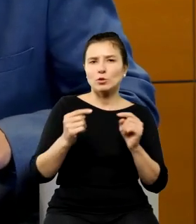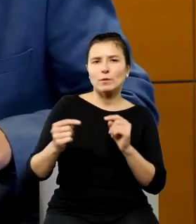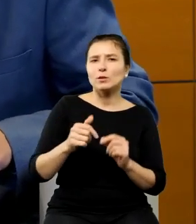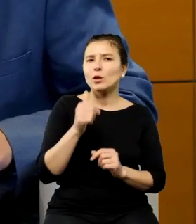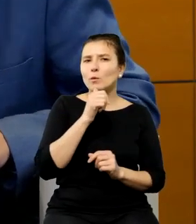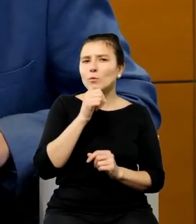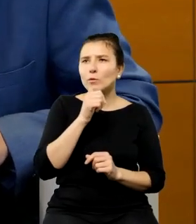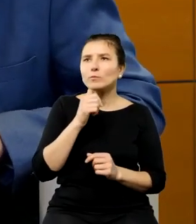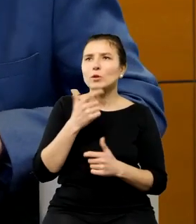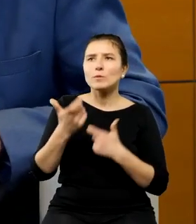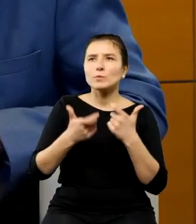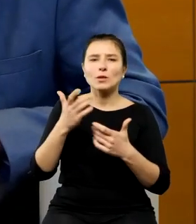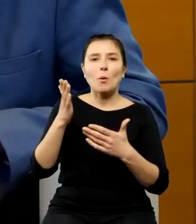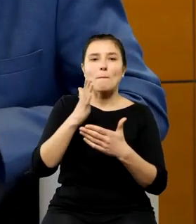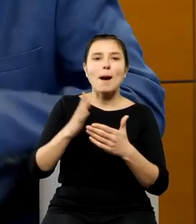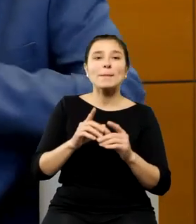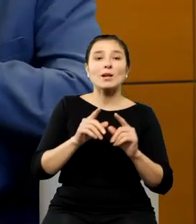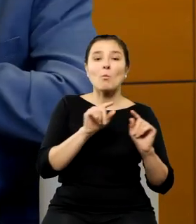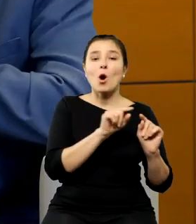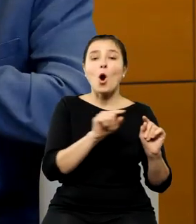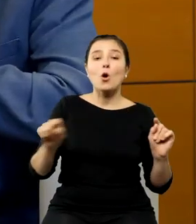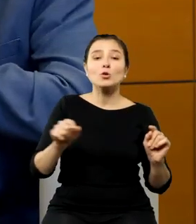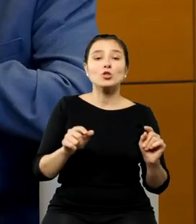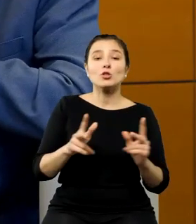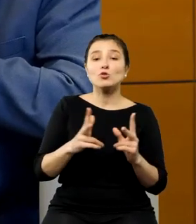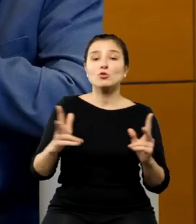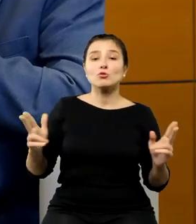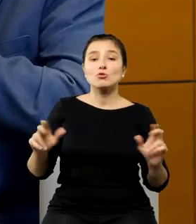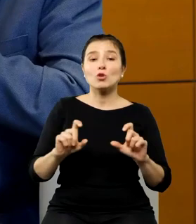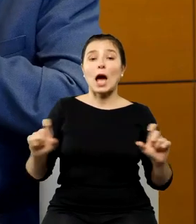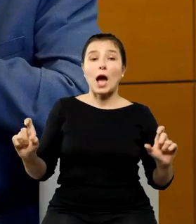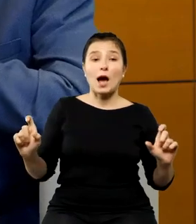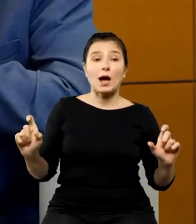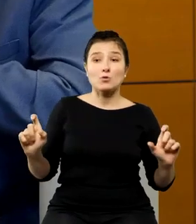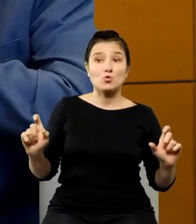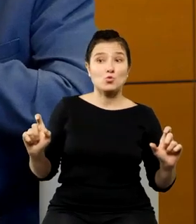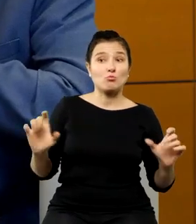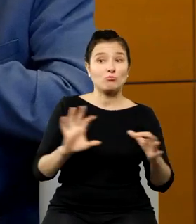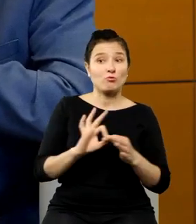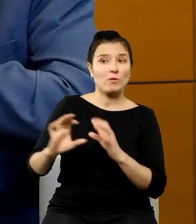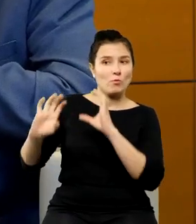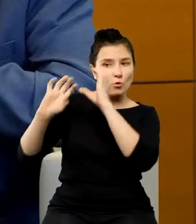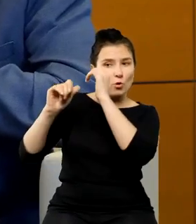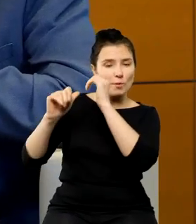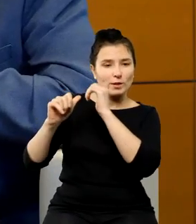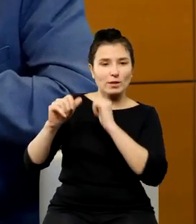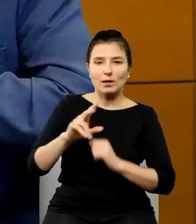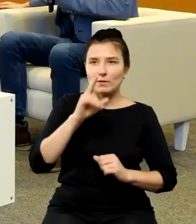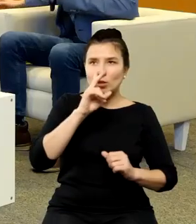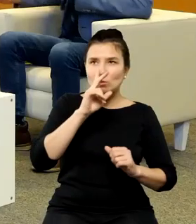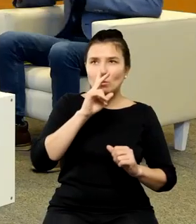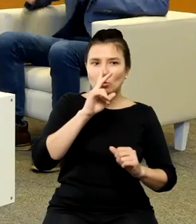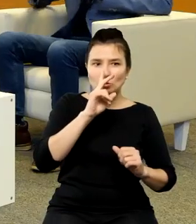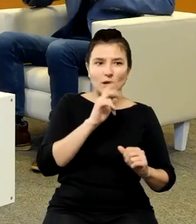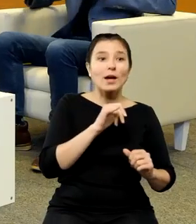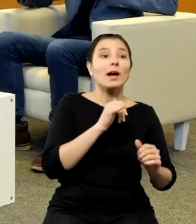Kopernikologii czy oś czasu Kopernikologii to ten puls tych kolejnych rocznic których proszę Państwa